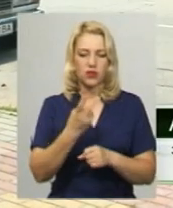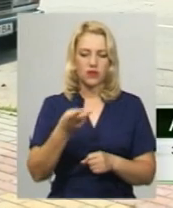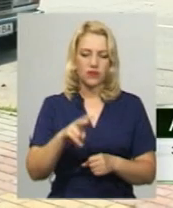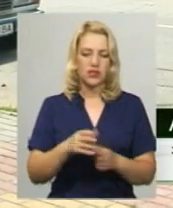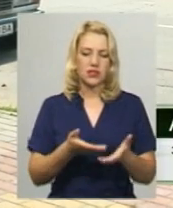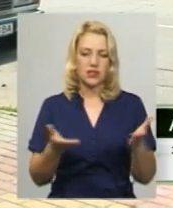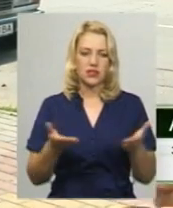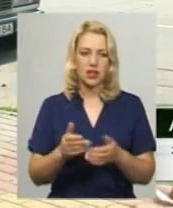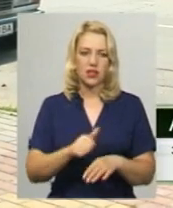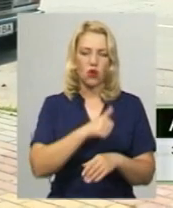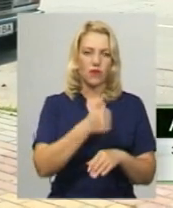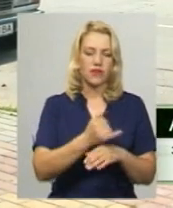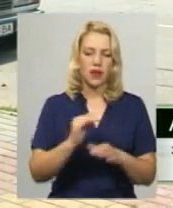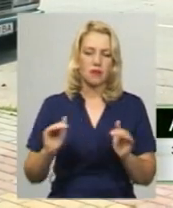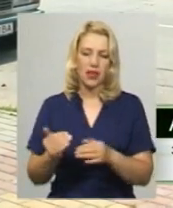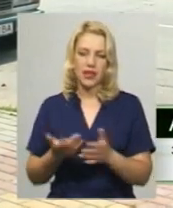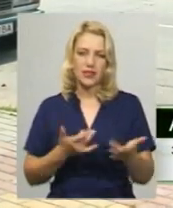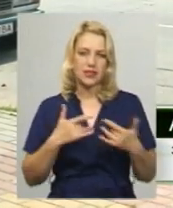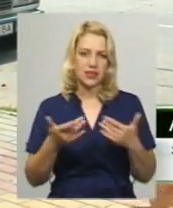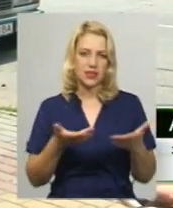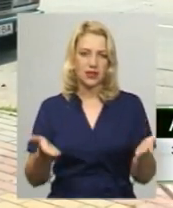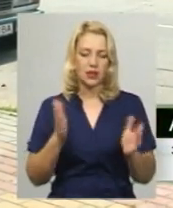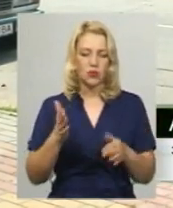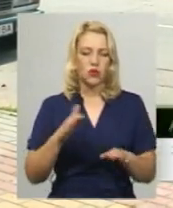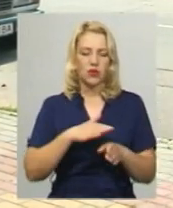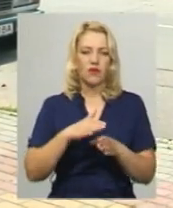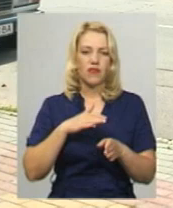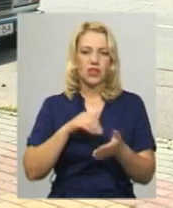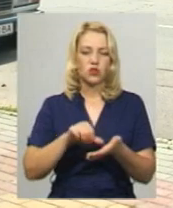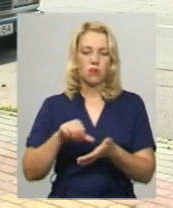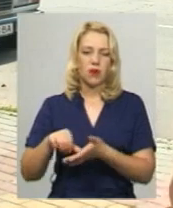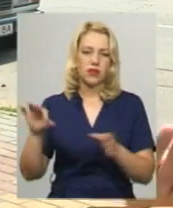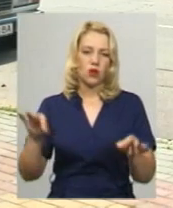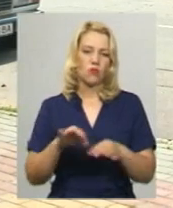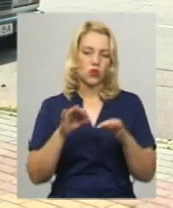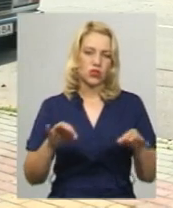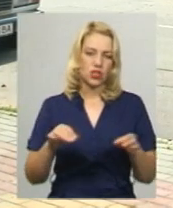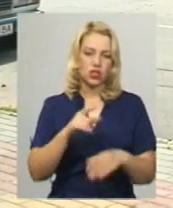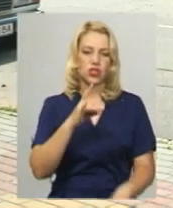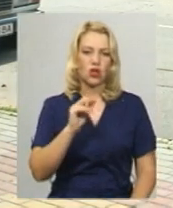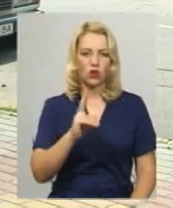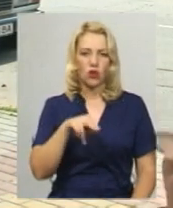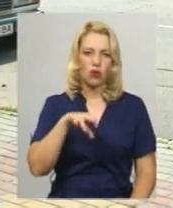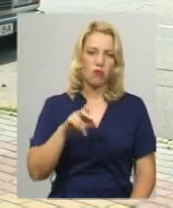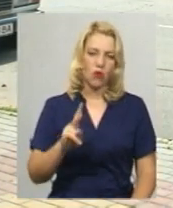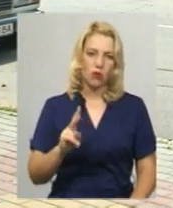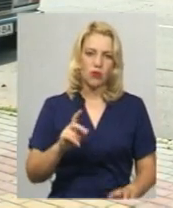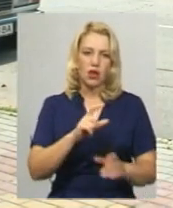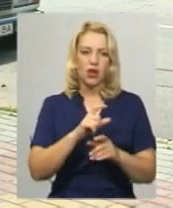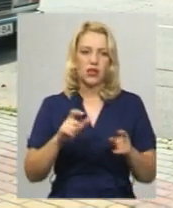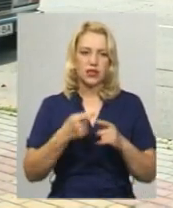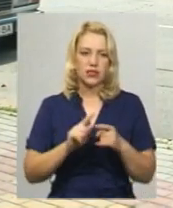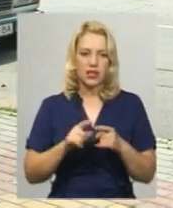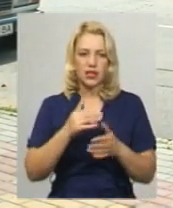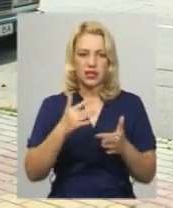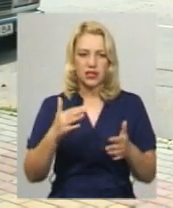мала сцена. На головній сцені у нас виступатимуть повноцінно музичні гурти, також рок-поп та хіп-хоп-хедлайнери. Поп-хедлайнер – це лаут, хіп